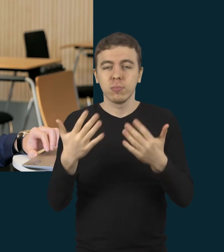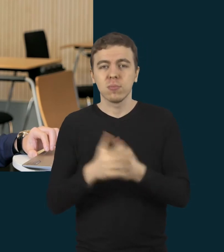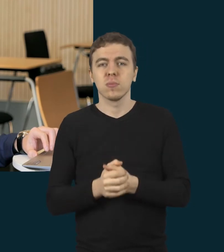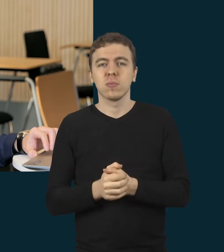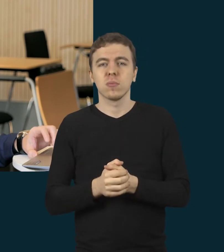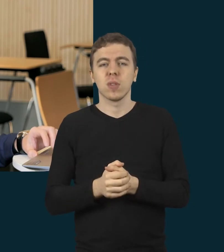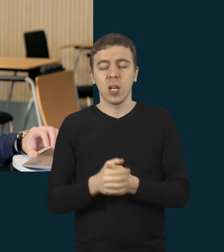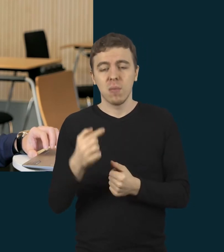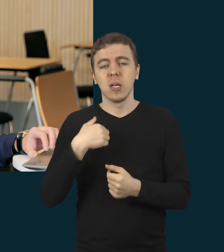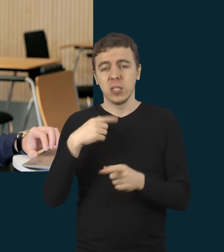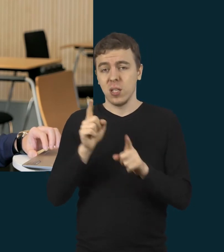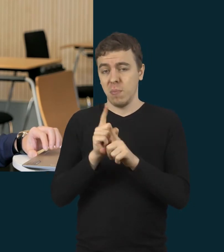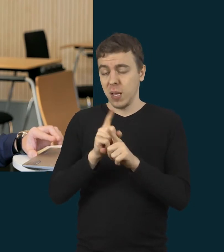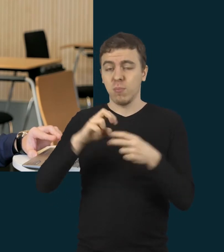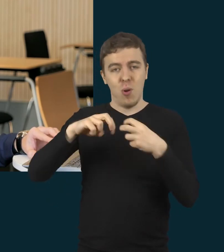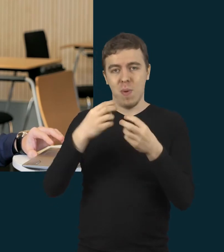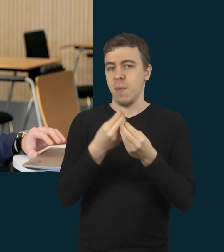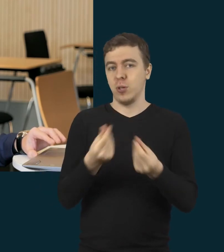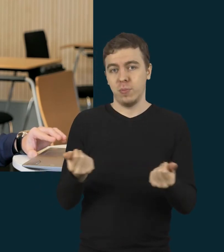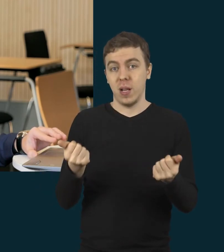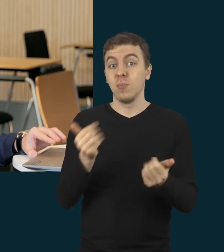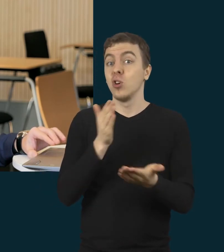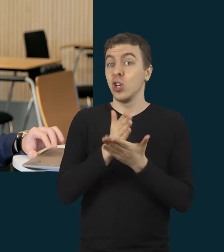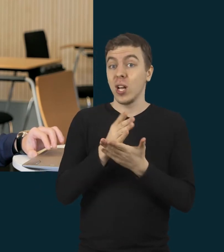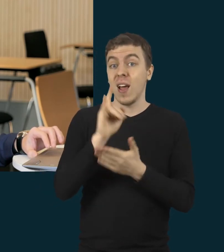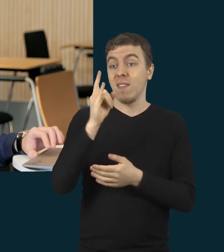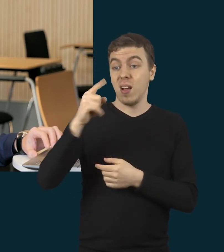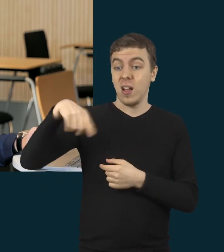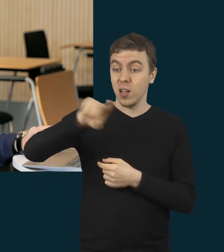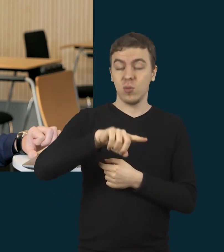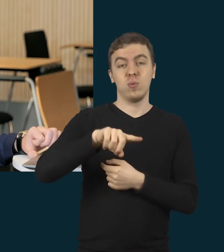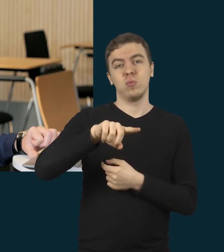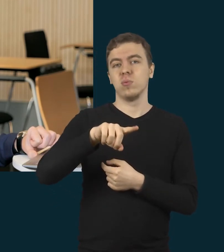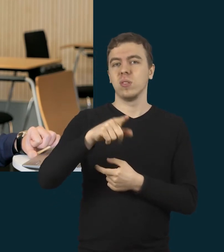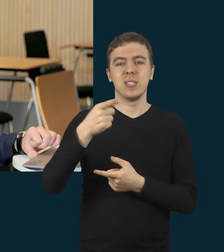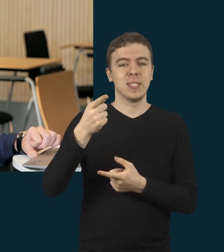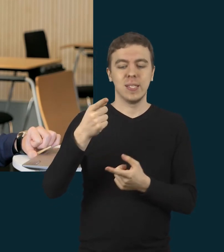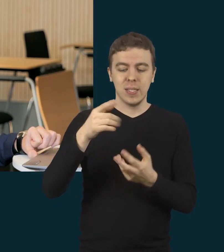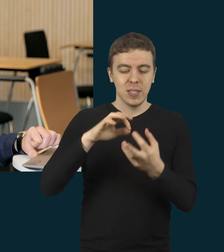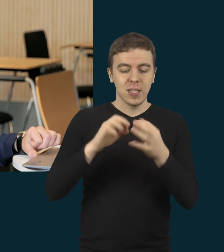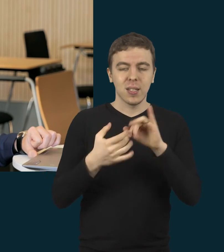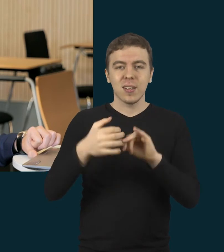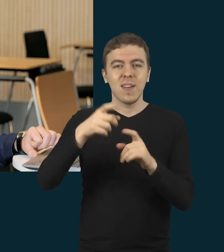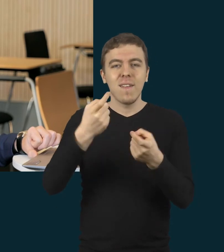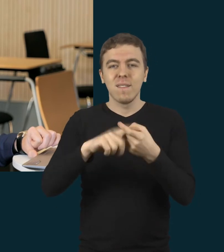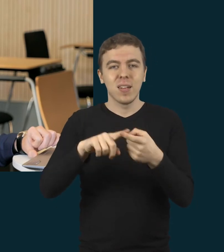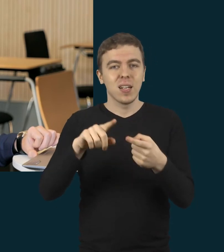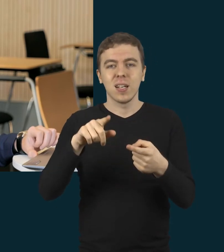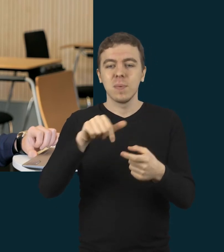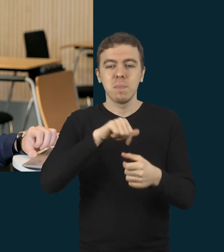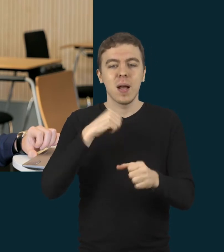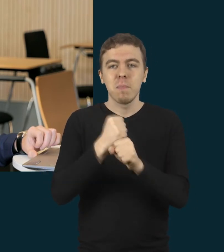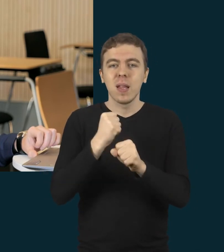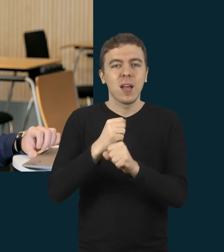ištrendėm ir taip problemą, nes yra vaikų, kurie net, sakykime, kuri motorika, neleidžia atlikti net ir tų darupų, kaip ir kuriuos mes